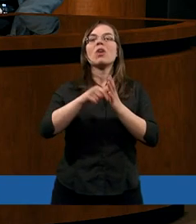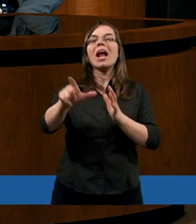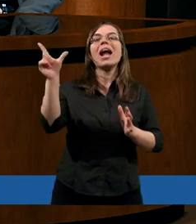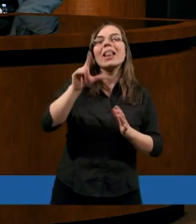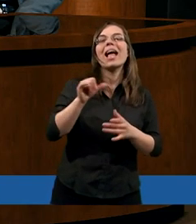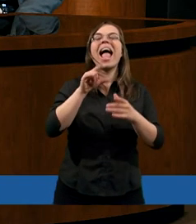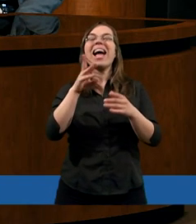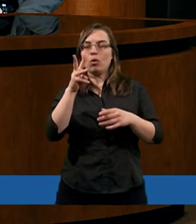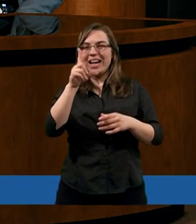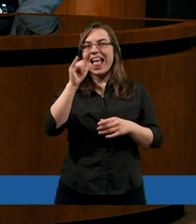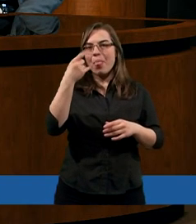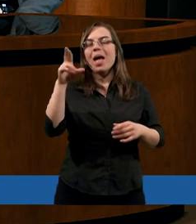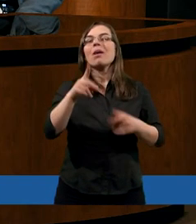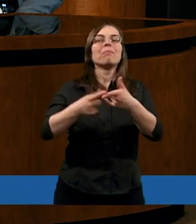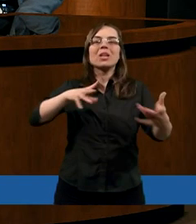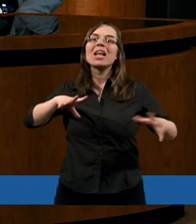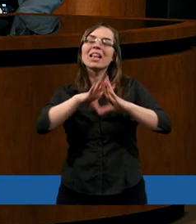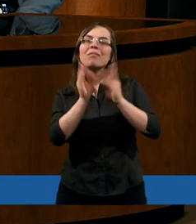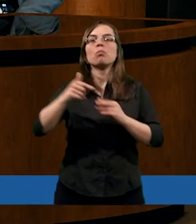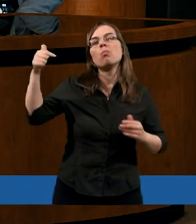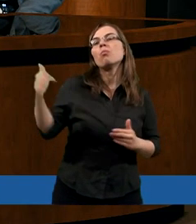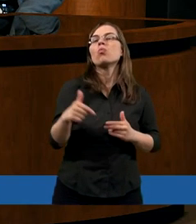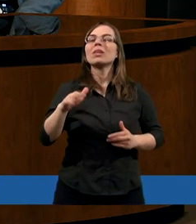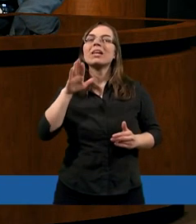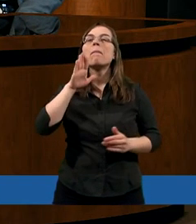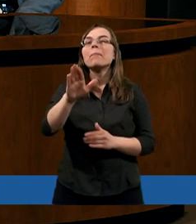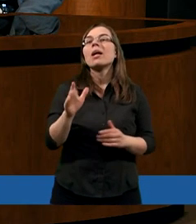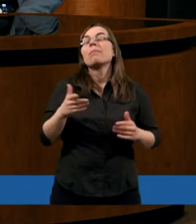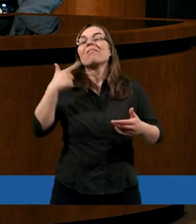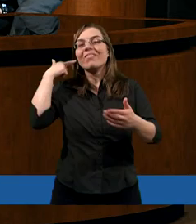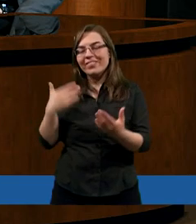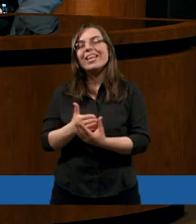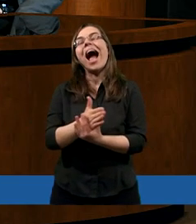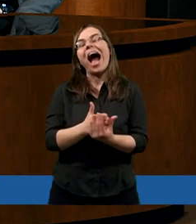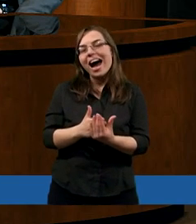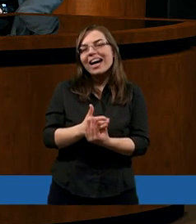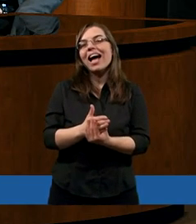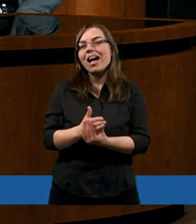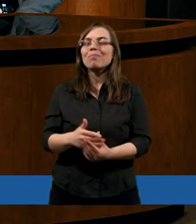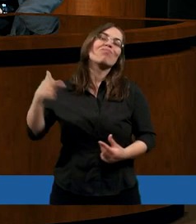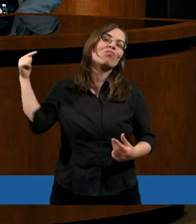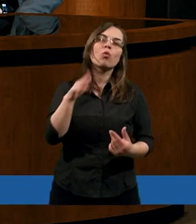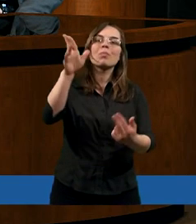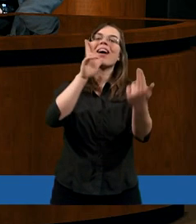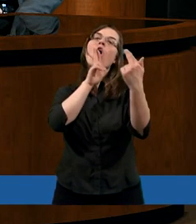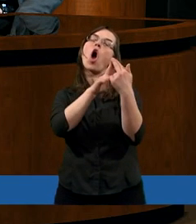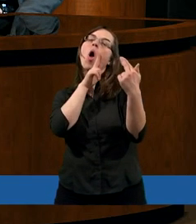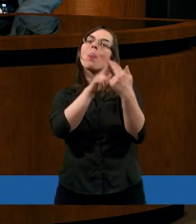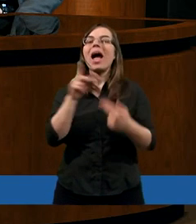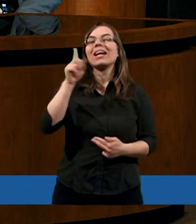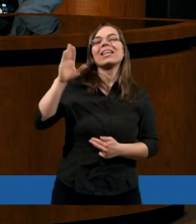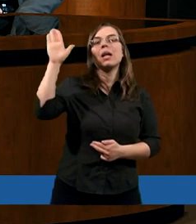lider przede wszystkim musi mieć wiarę. Musi mieć kontakt z Bogiem